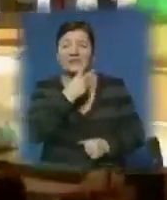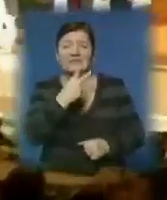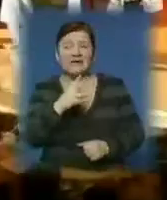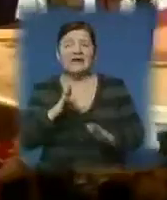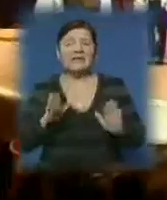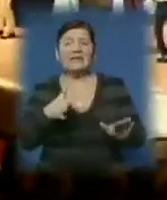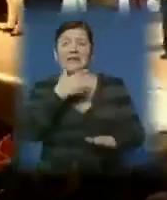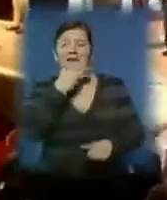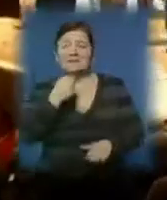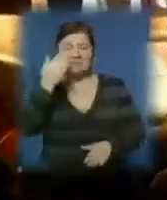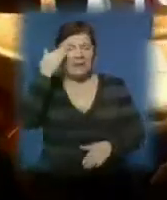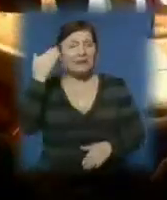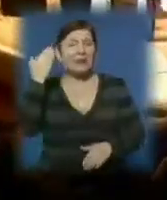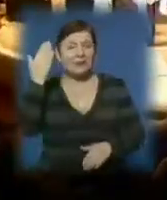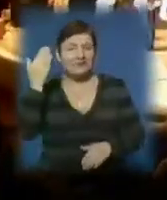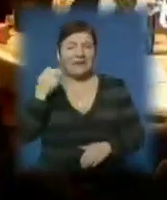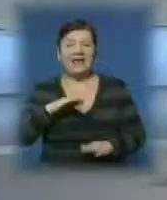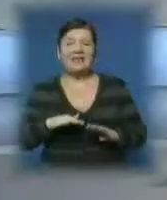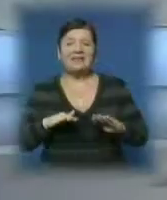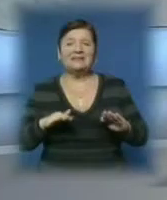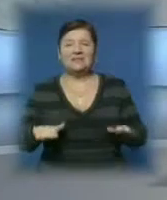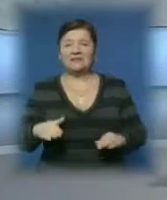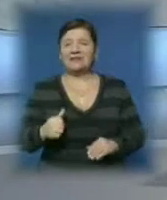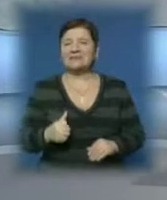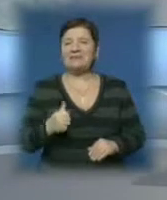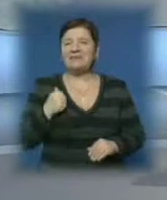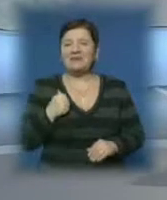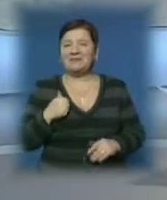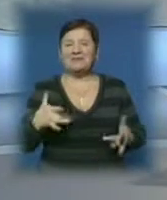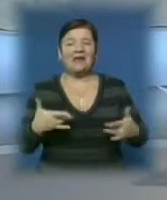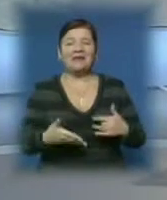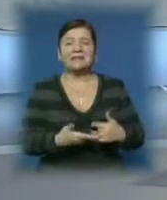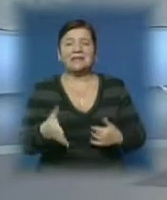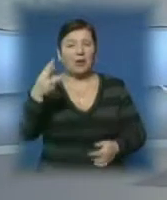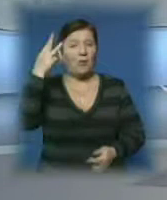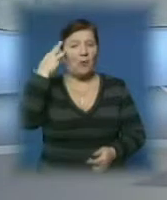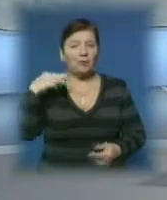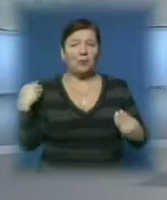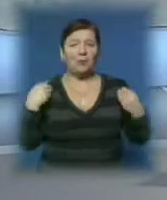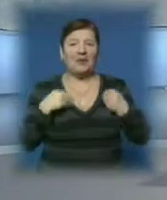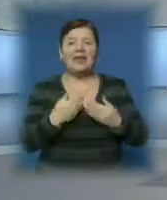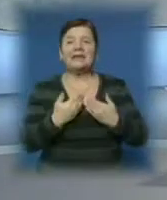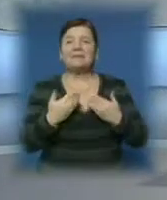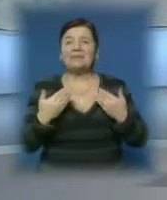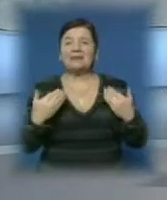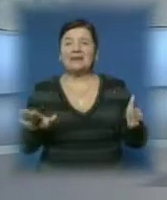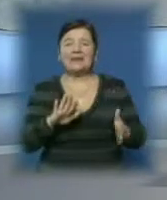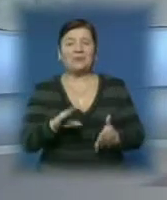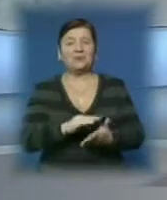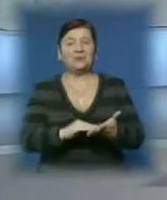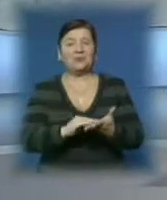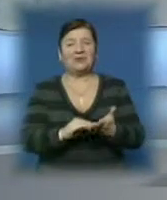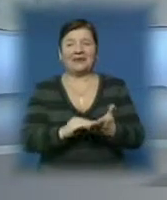тільки красиві, але й талановиті. Дівчатка з впевненістю дефілювали на сцені у модному обранні та демонстрували неповторний